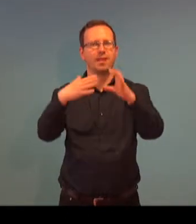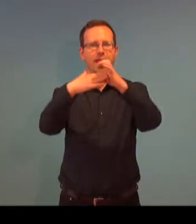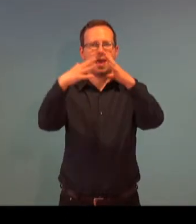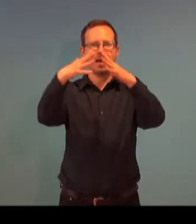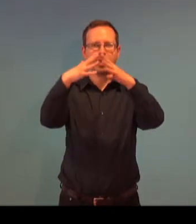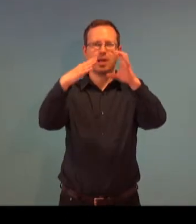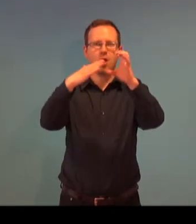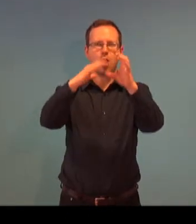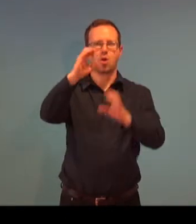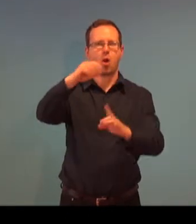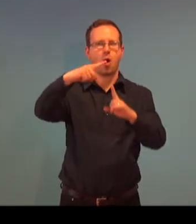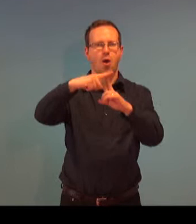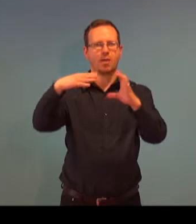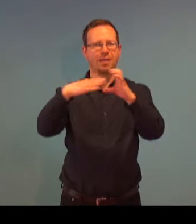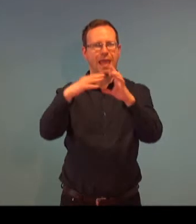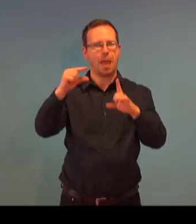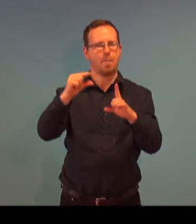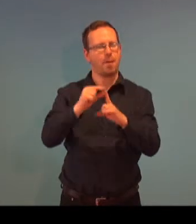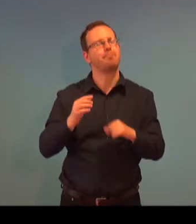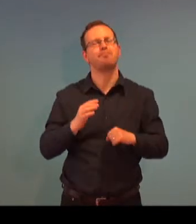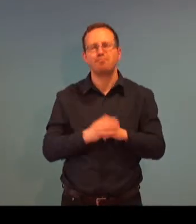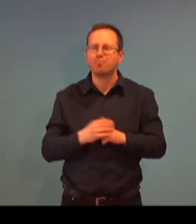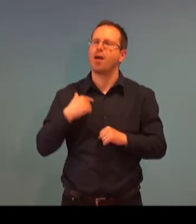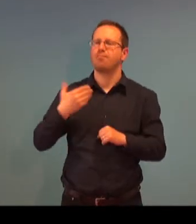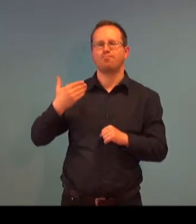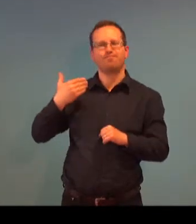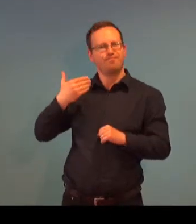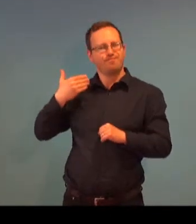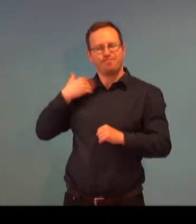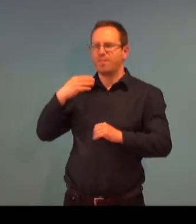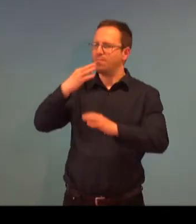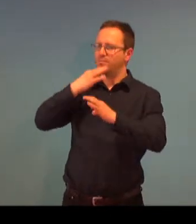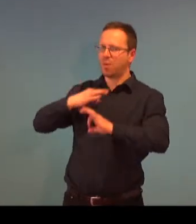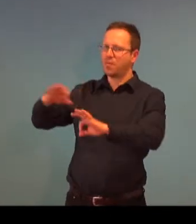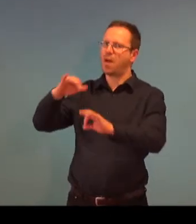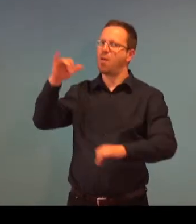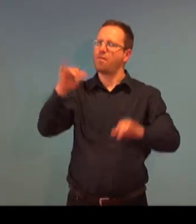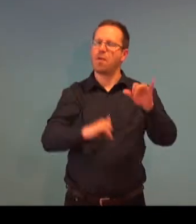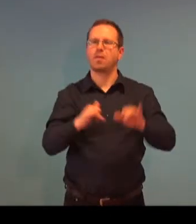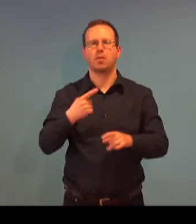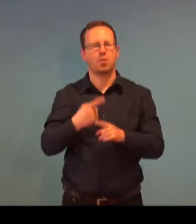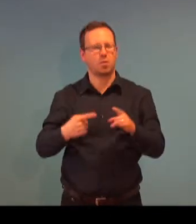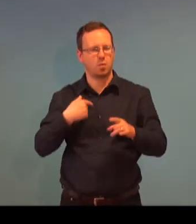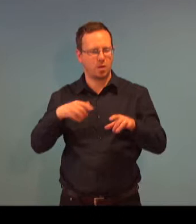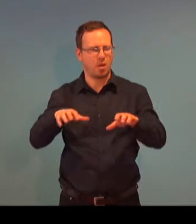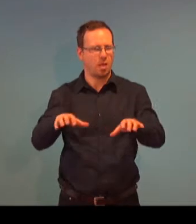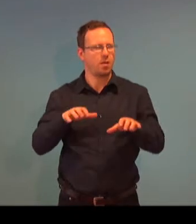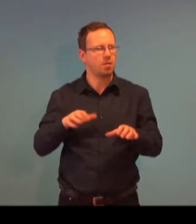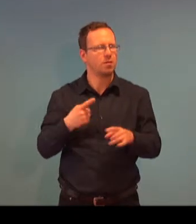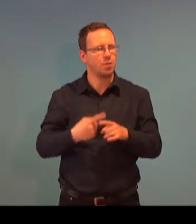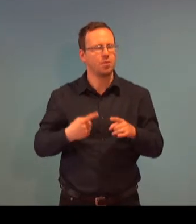Ergotep a tak, jak to u nás děláme. Když jsme byli pozváni, tak se přiznám, že toho trochu zalekla,